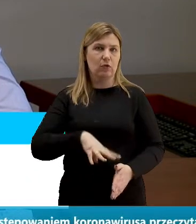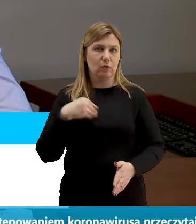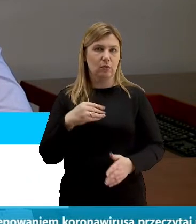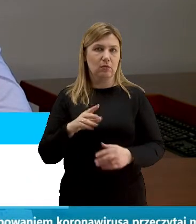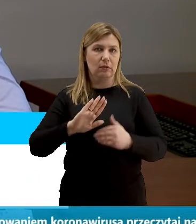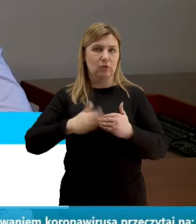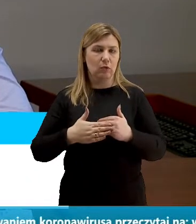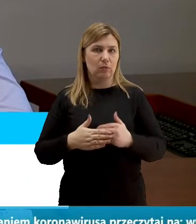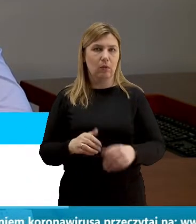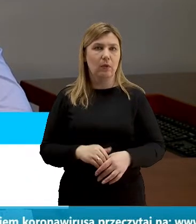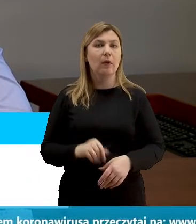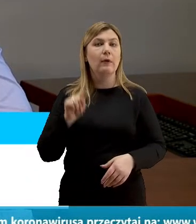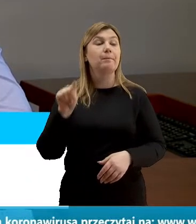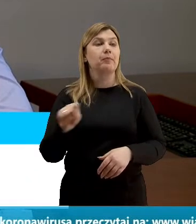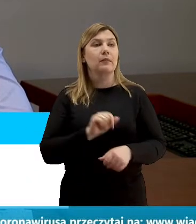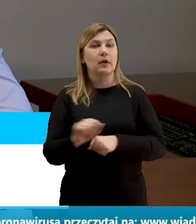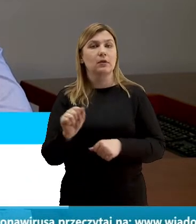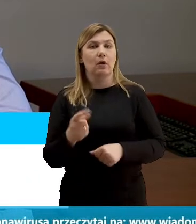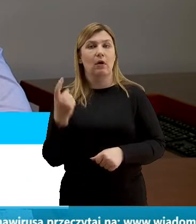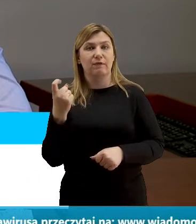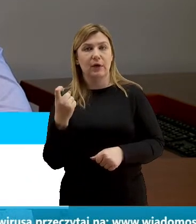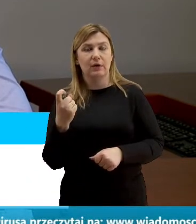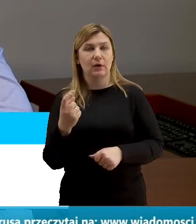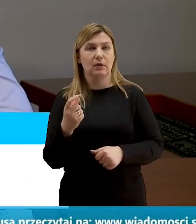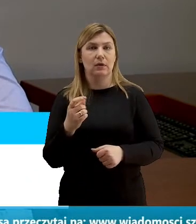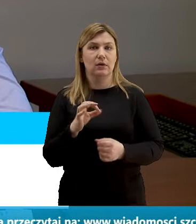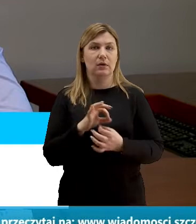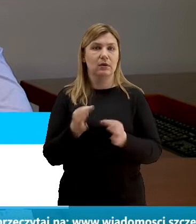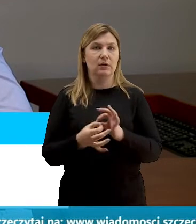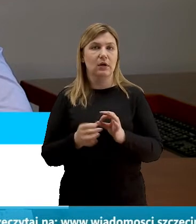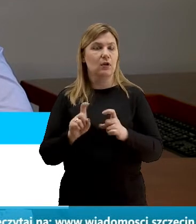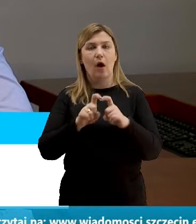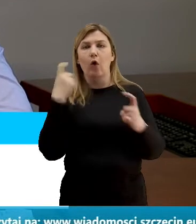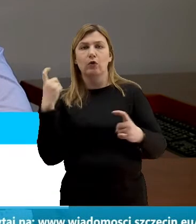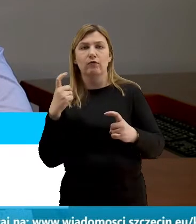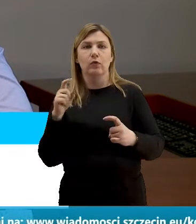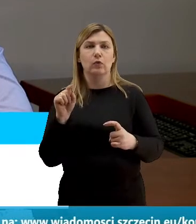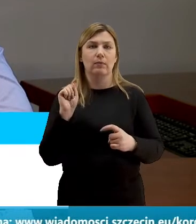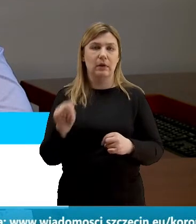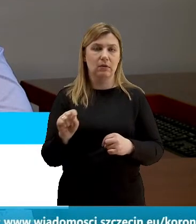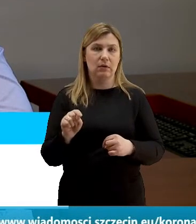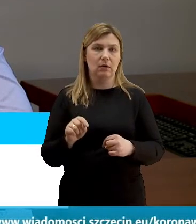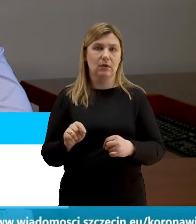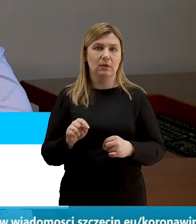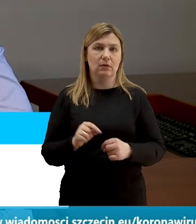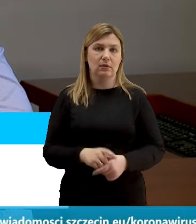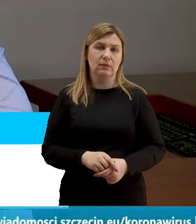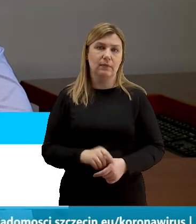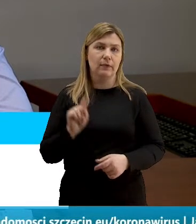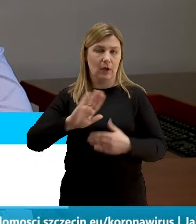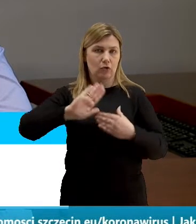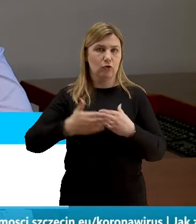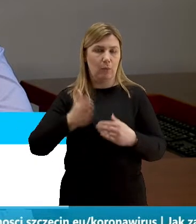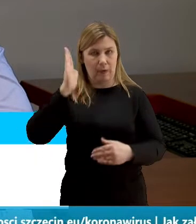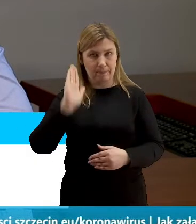do momentu gdy nie odwołujemy tych funkcji te śluby się będą i w takiej